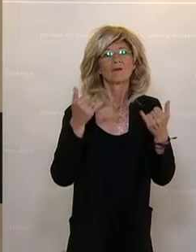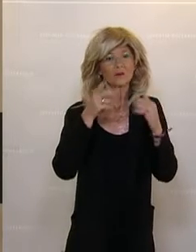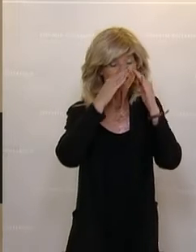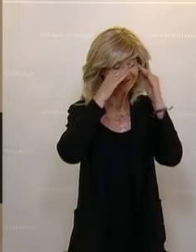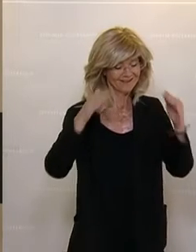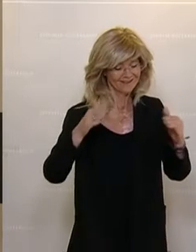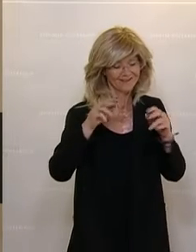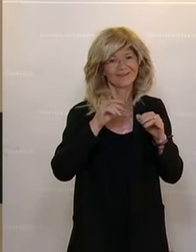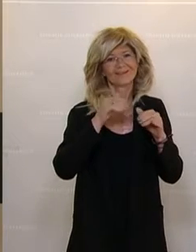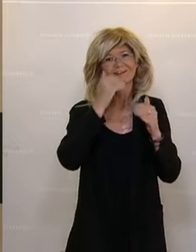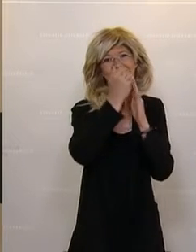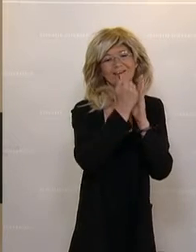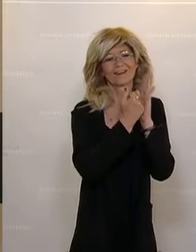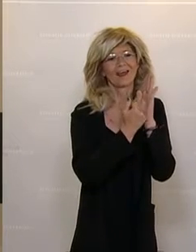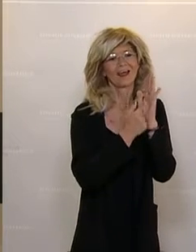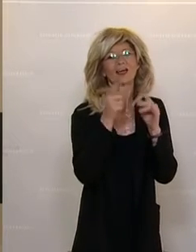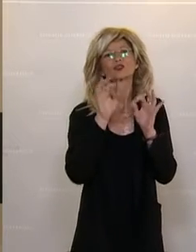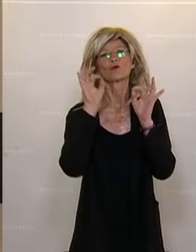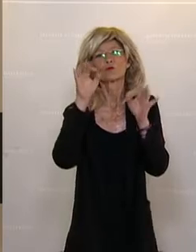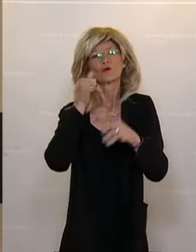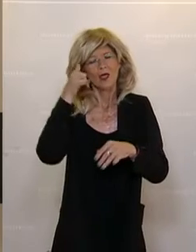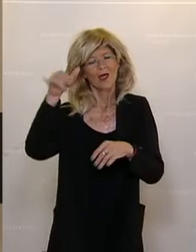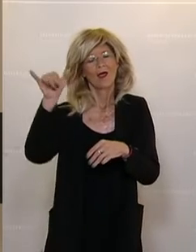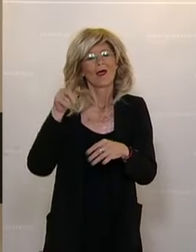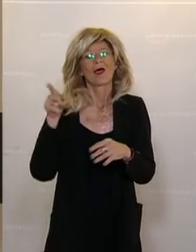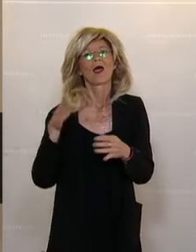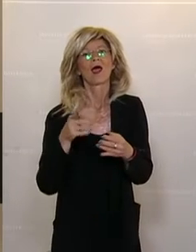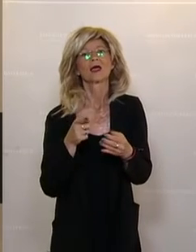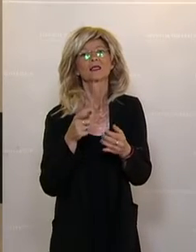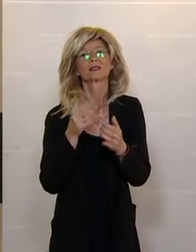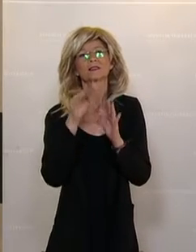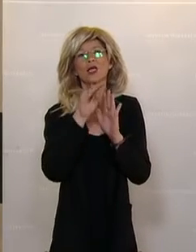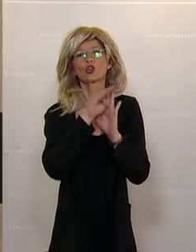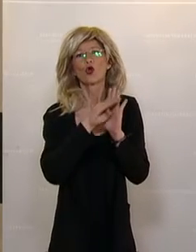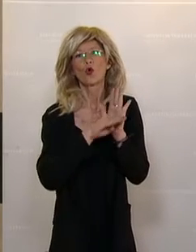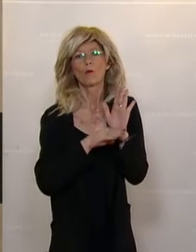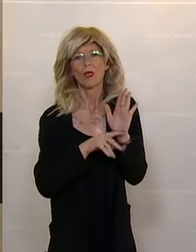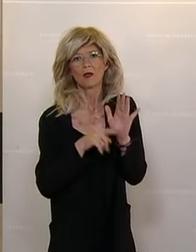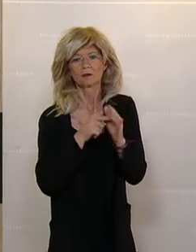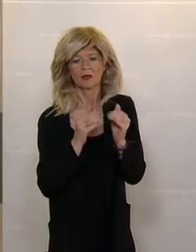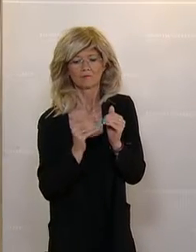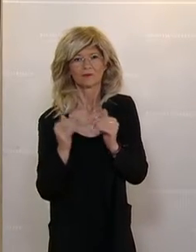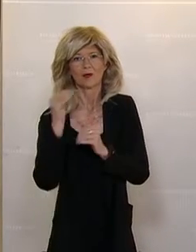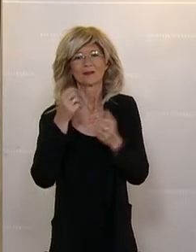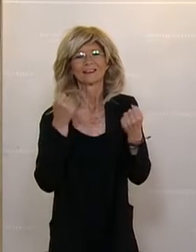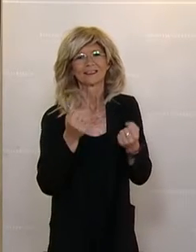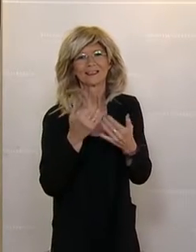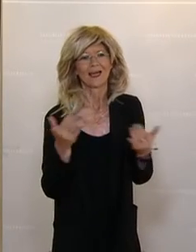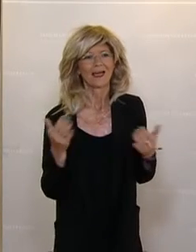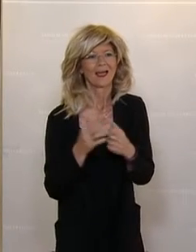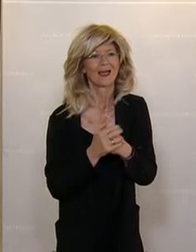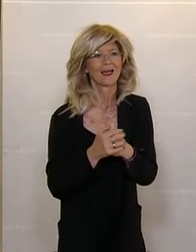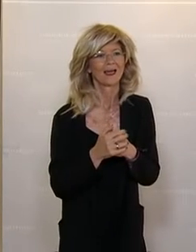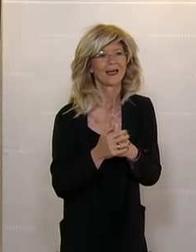dass wir die Sicherheitskriterien der Reisedokumente in Österreich erhöhen. Gerade beim Personalausweis, wo wir